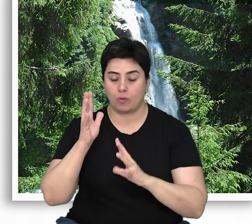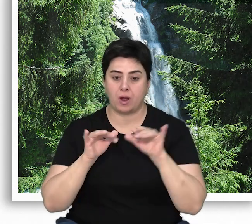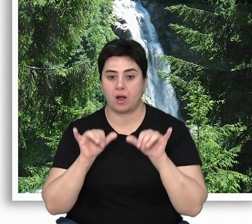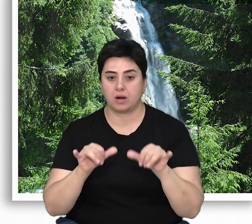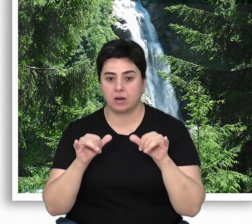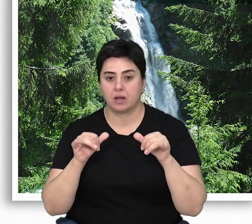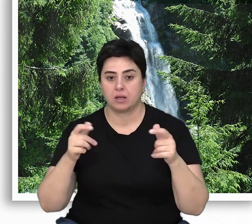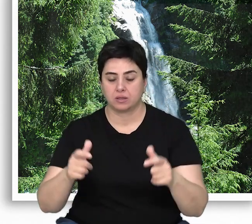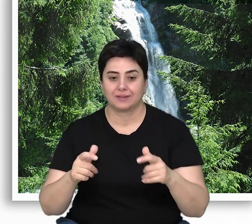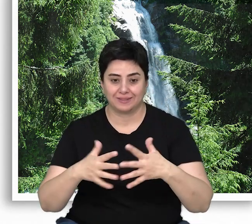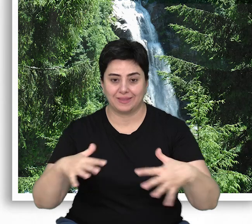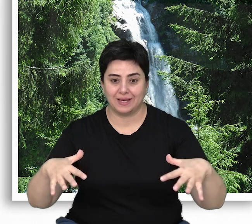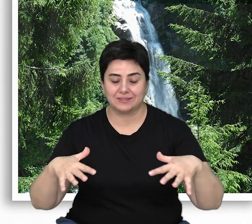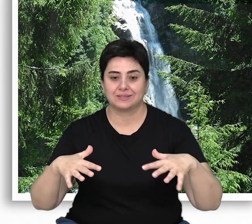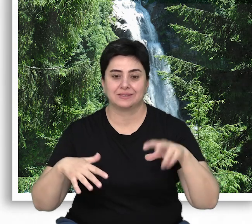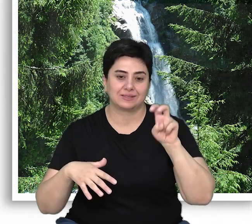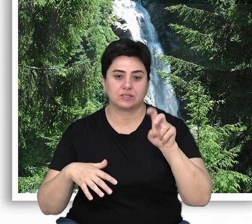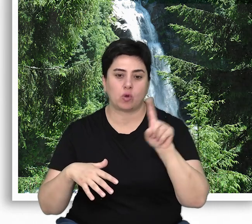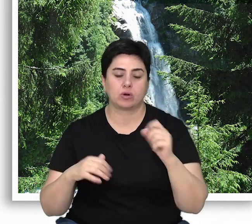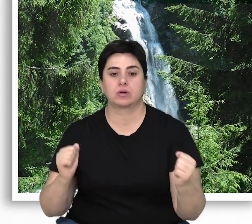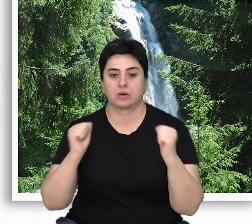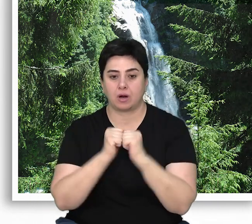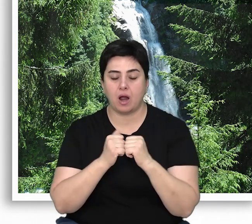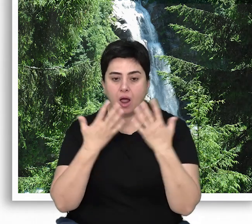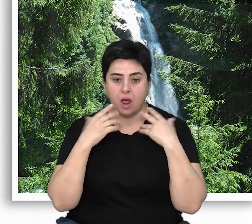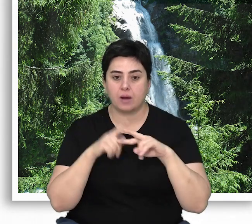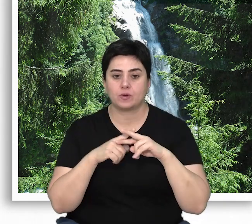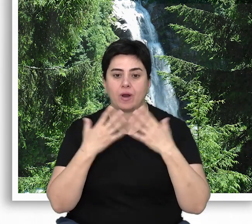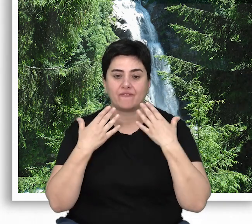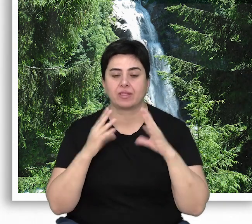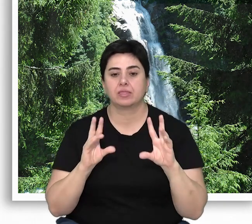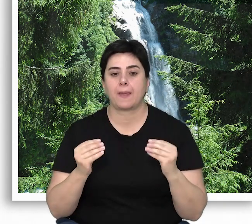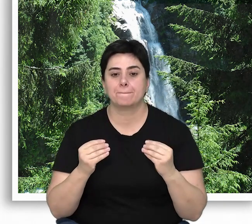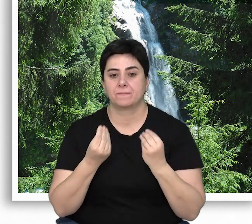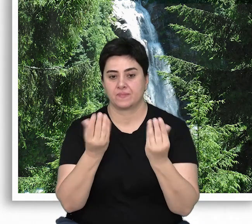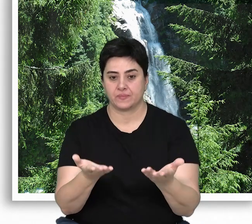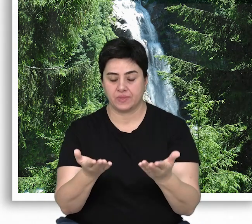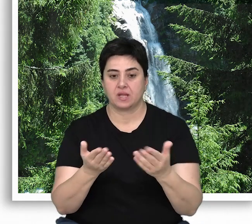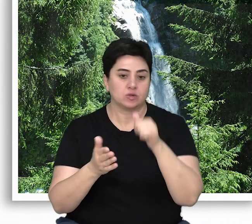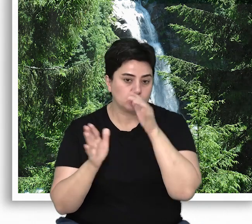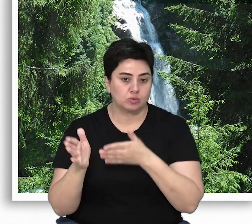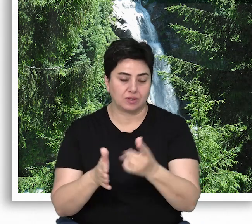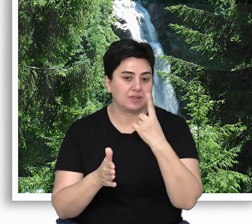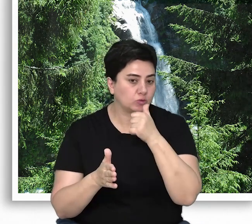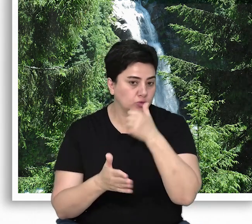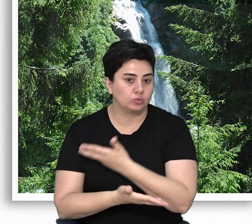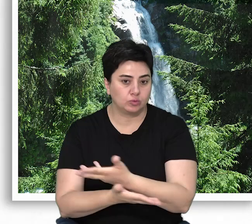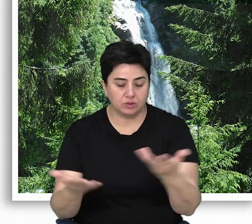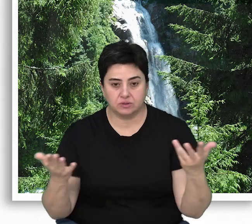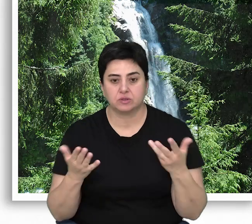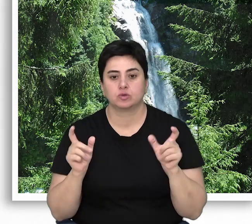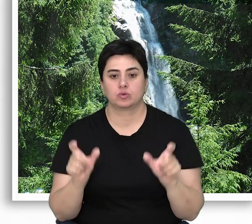orman, aynı alana sahip denizin 8-10 katı kadar atmosfere nem salıyor. Nehirleri tatlı suyla